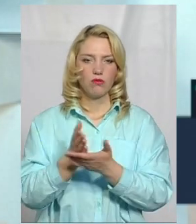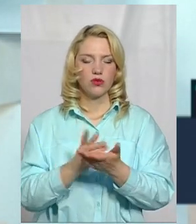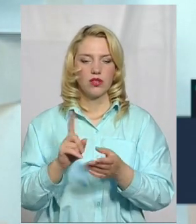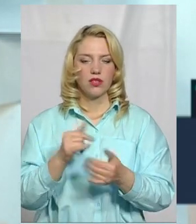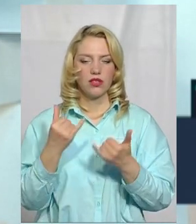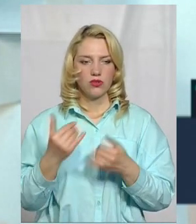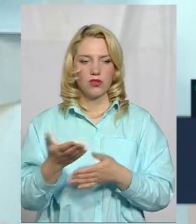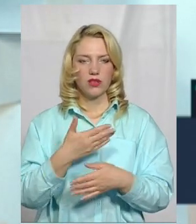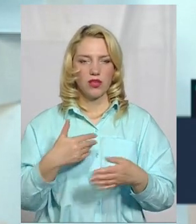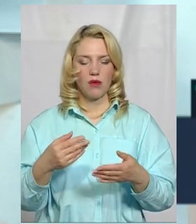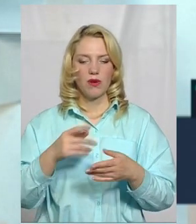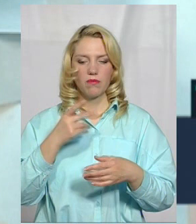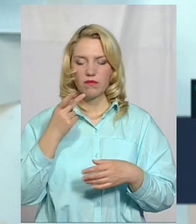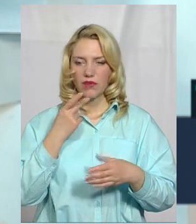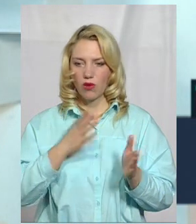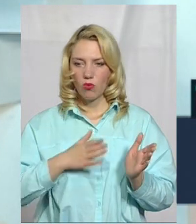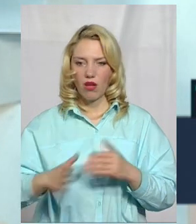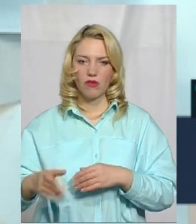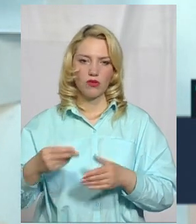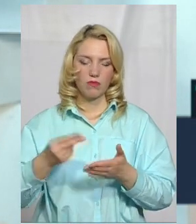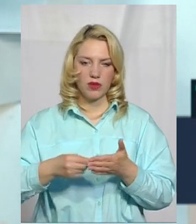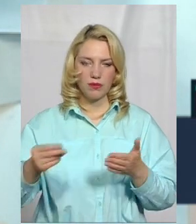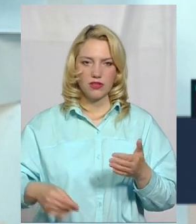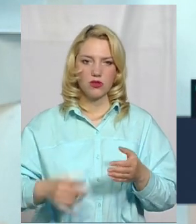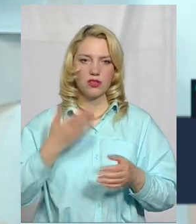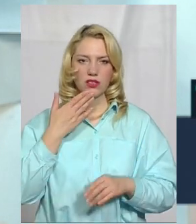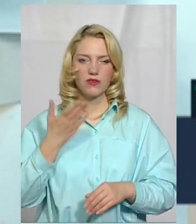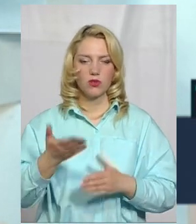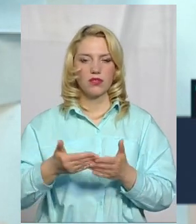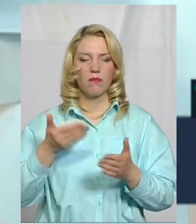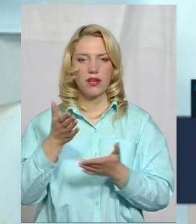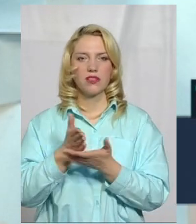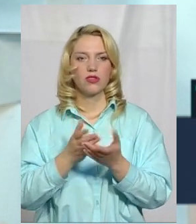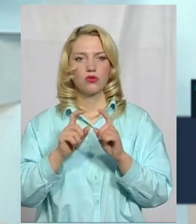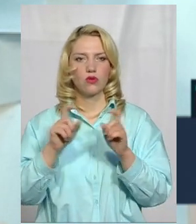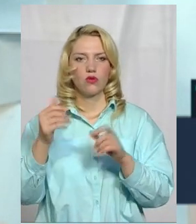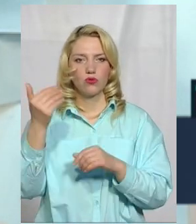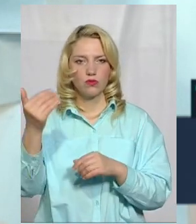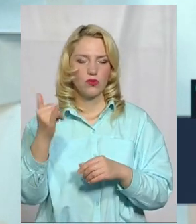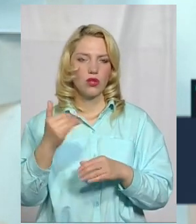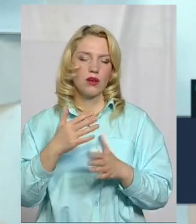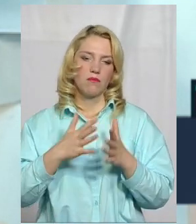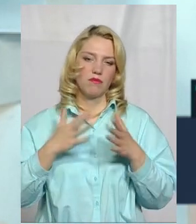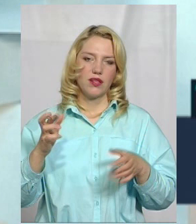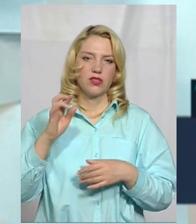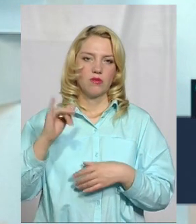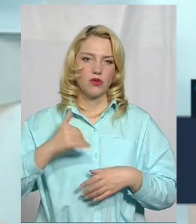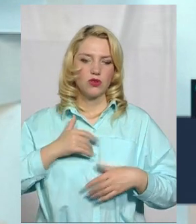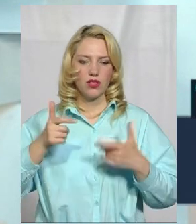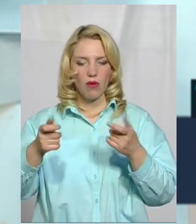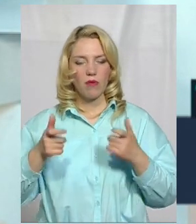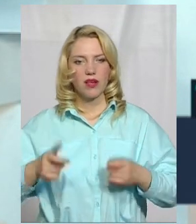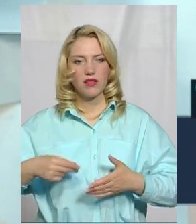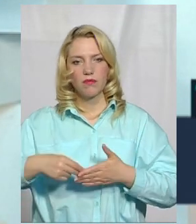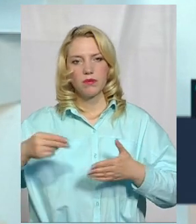регулярно підписуються. Звітуються перед службою. Звичайно, хотілося б підписати більше пакетів, тому що коли ми будемо